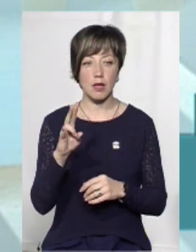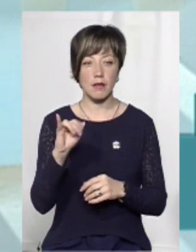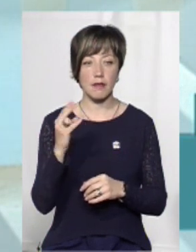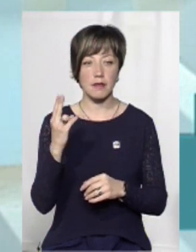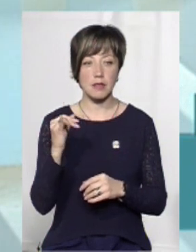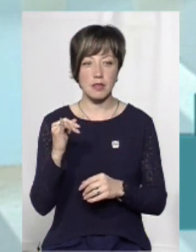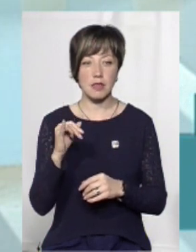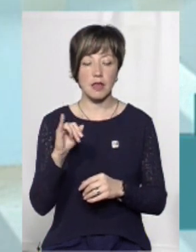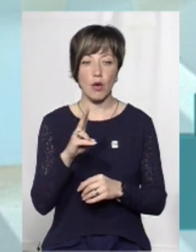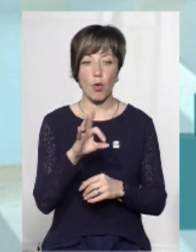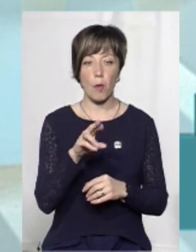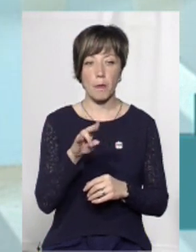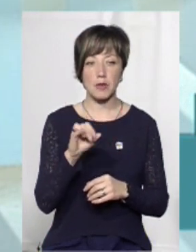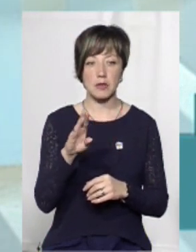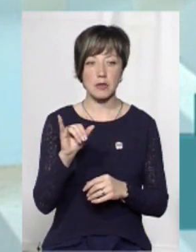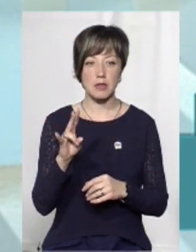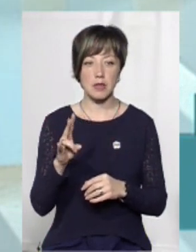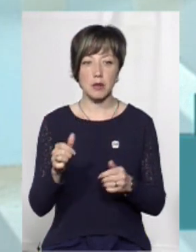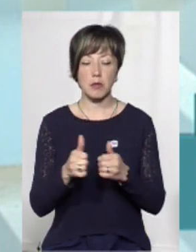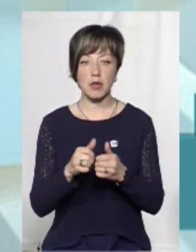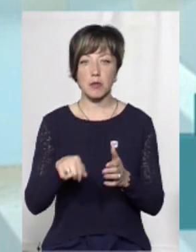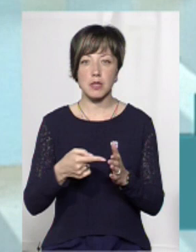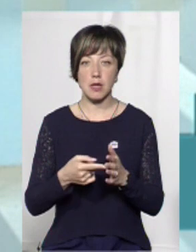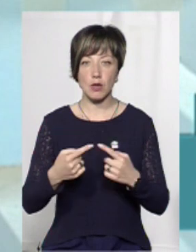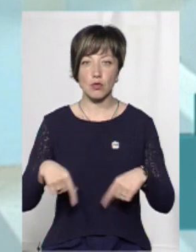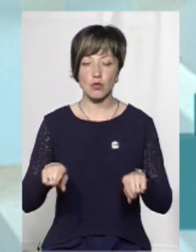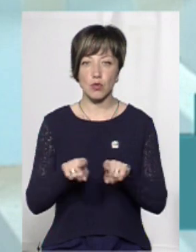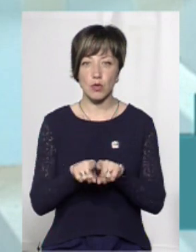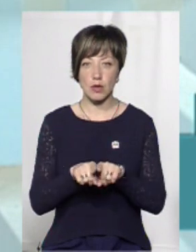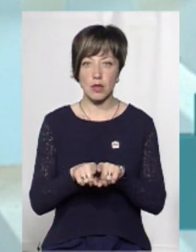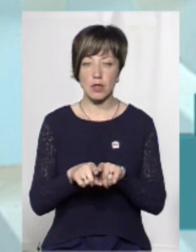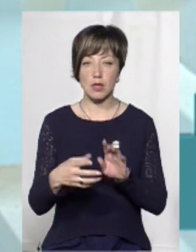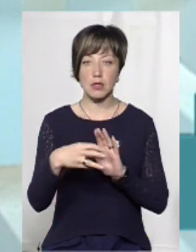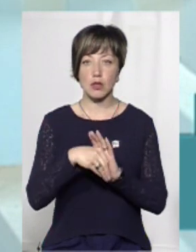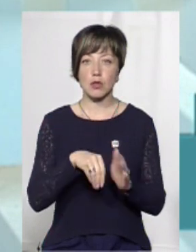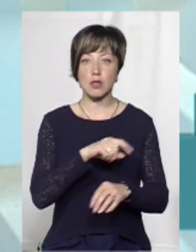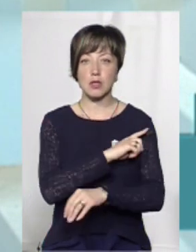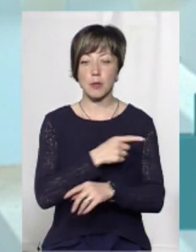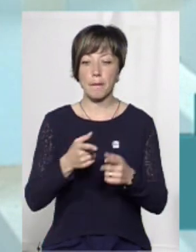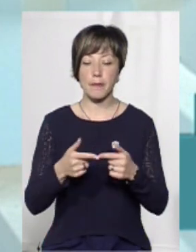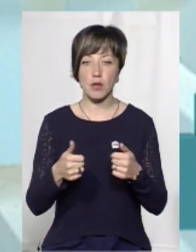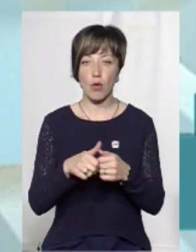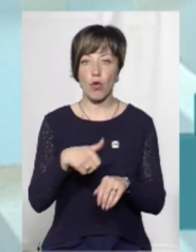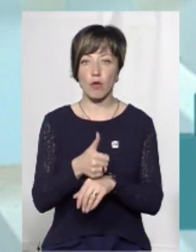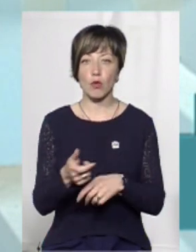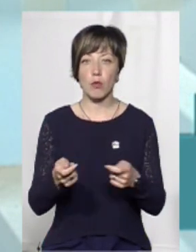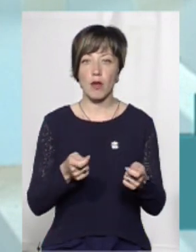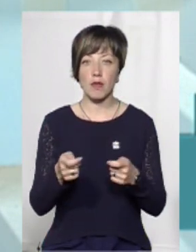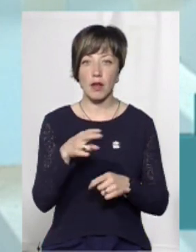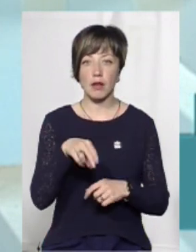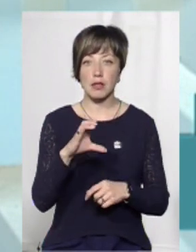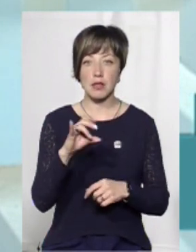Капестин, на які залучені сили підрозділів головного управління ДСНС,